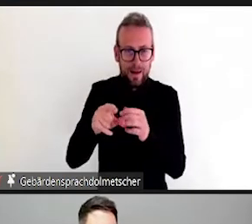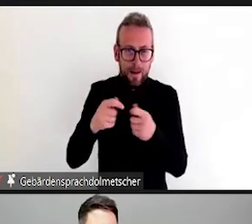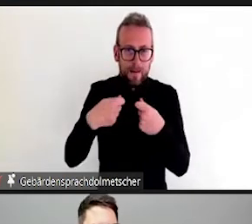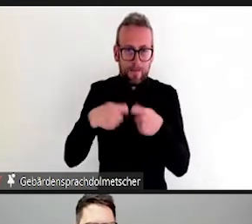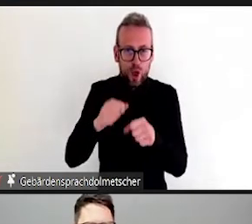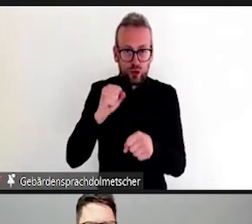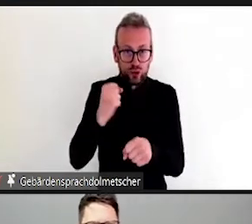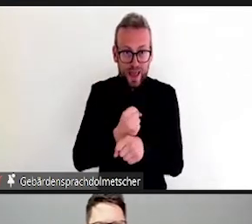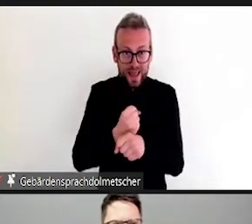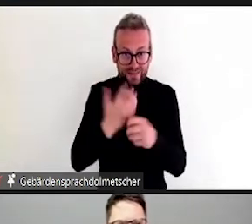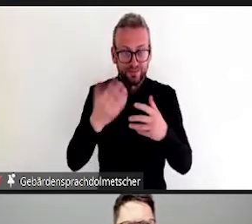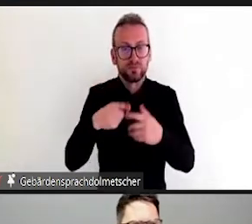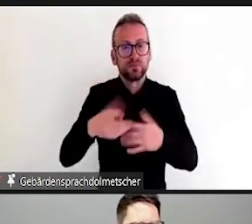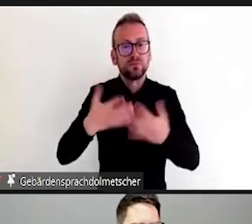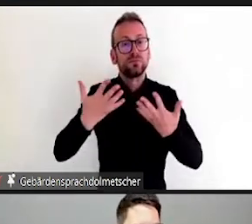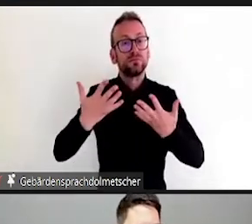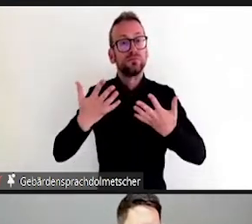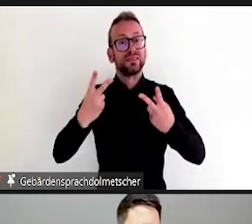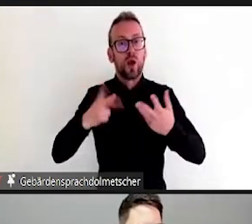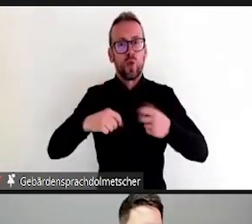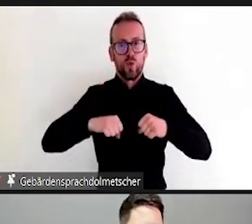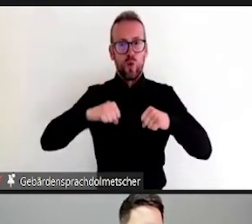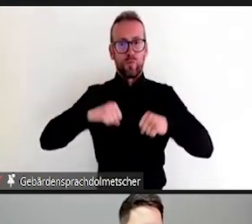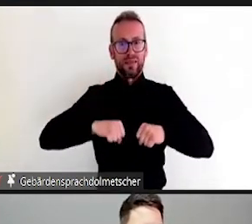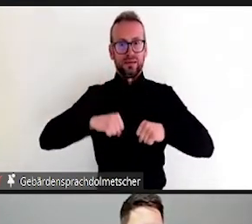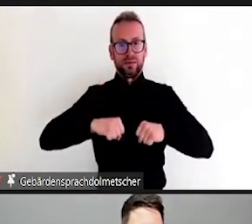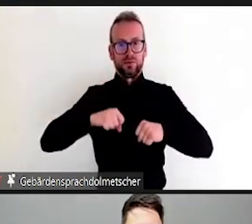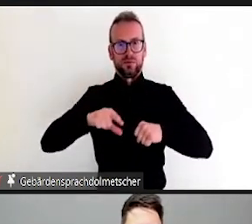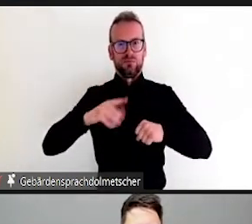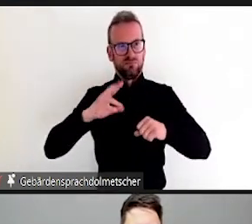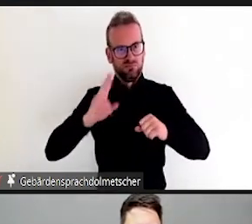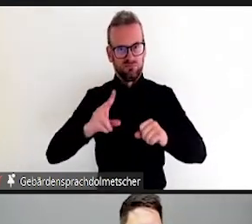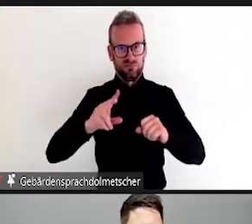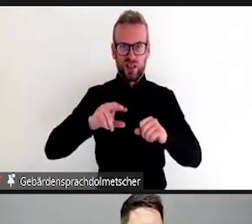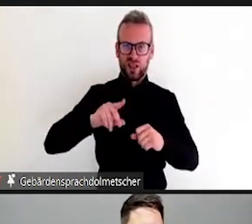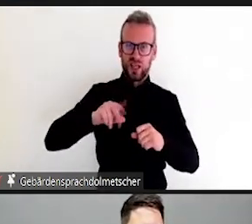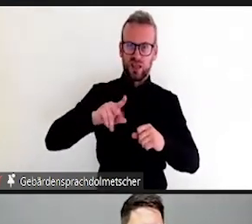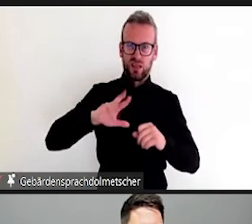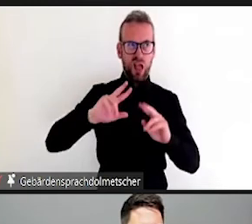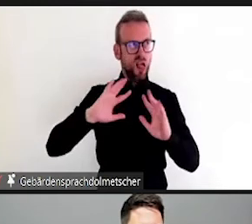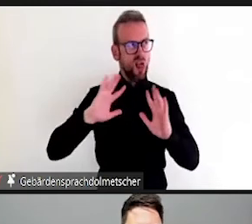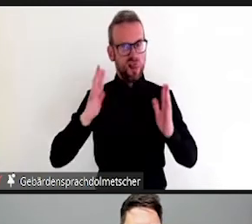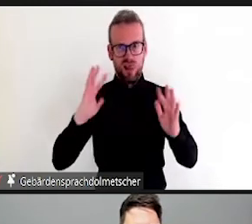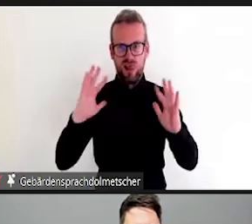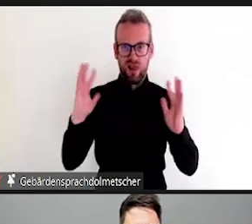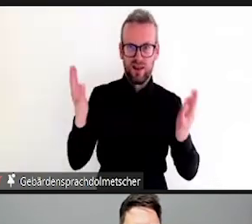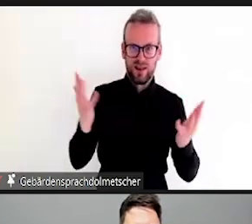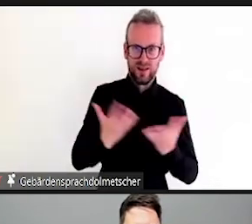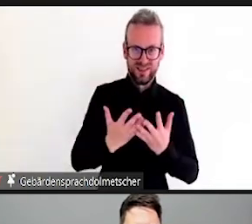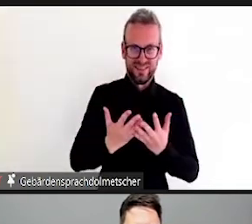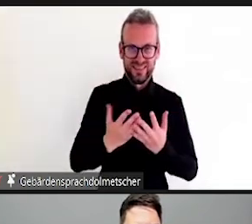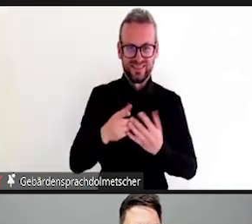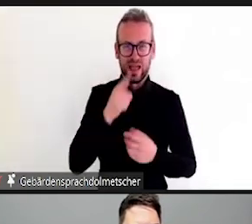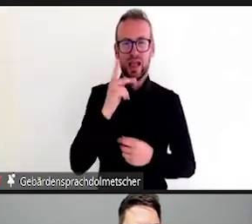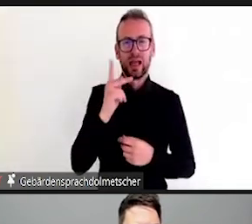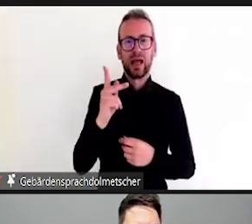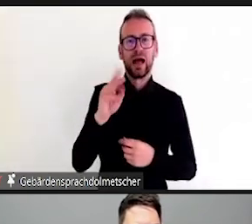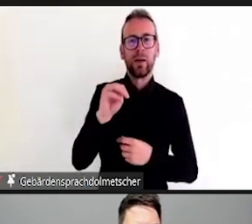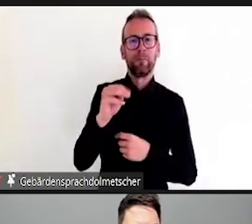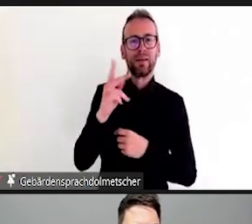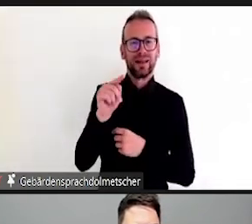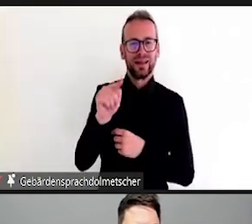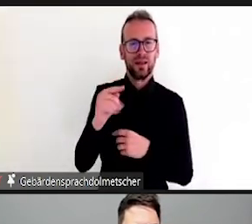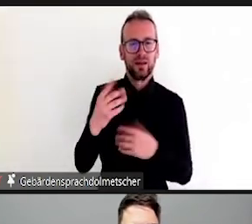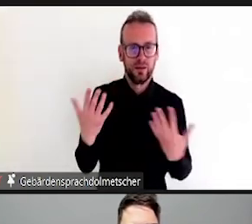Apropos austauschen. Ich sehe so mit einem Auge genau im Chat, dass der Link irgendwie wohl nicht geht. Da kümmern wir uns